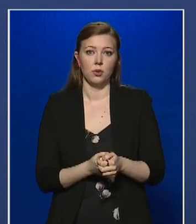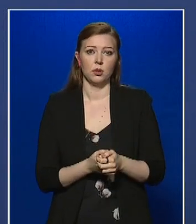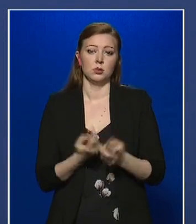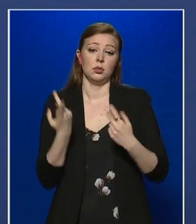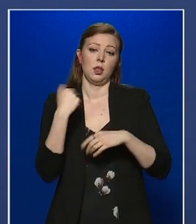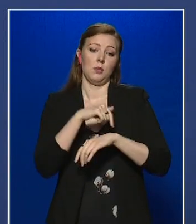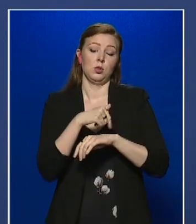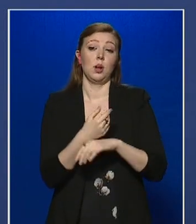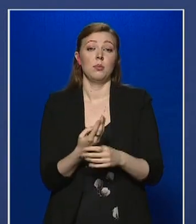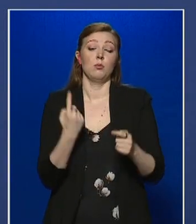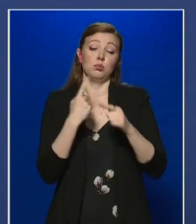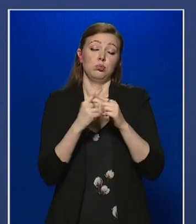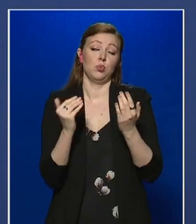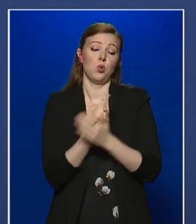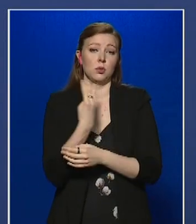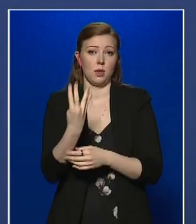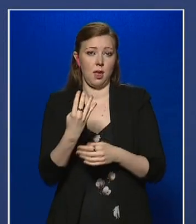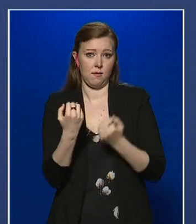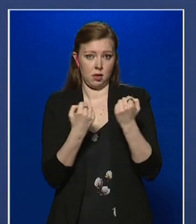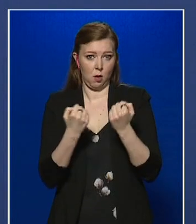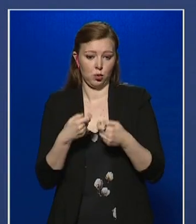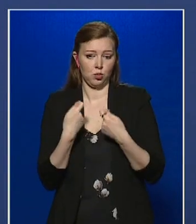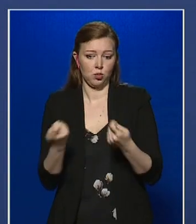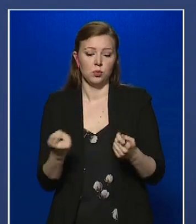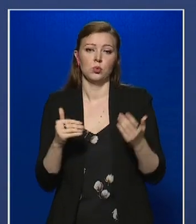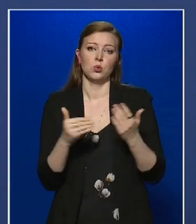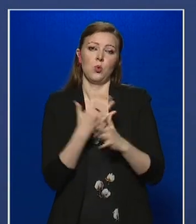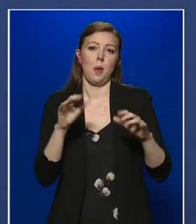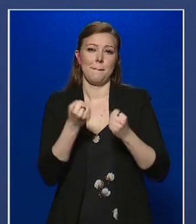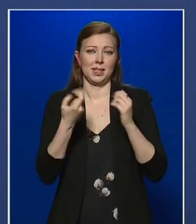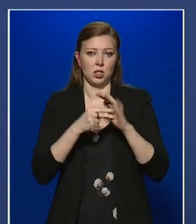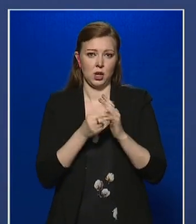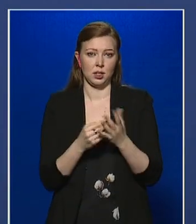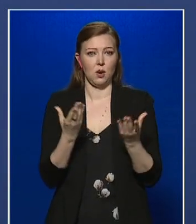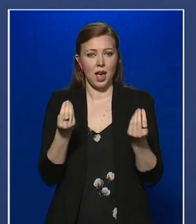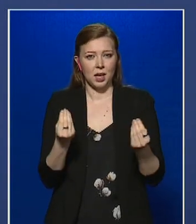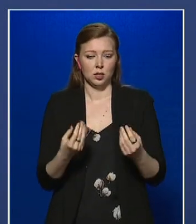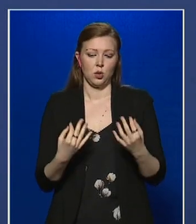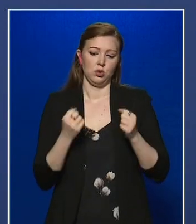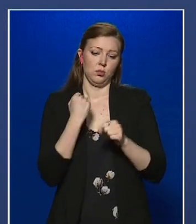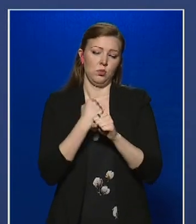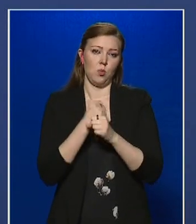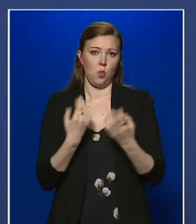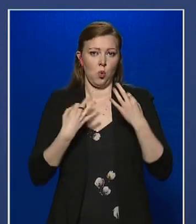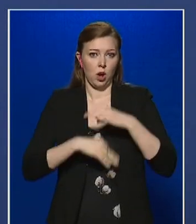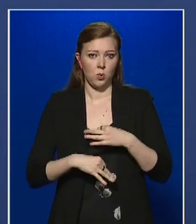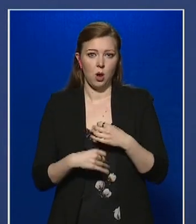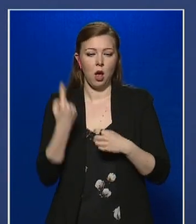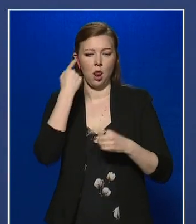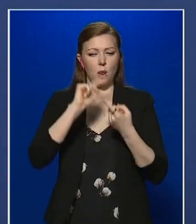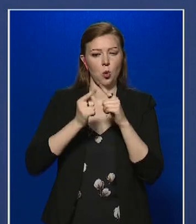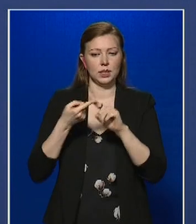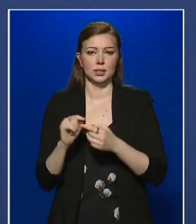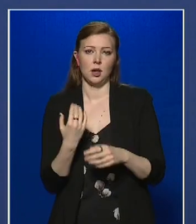40 új mentőautót bajtársainknak. Új mentéstechnikai eszközöket és munkaruhákat szereztünk be. Sőt, a logisztikánkban és a beteg